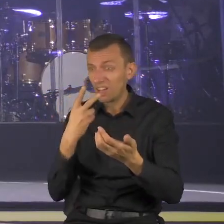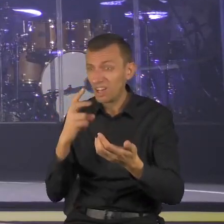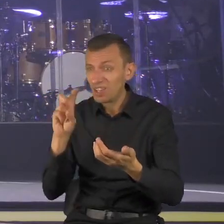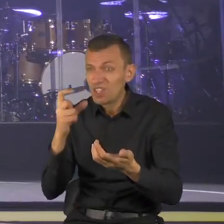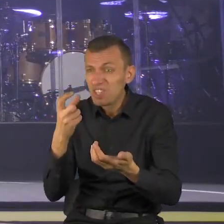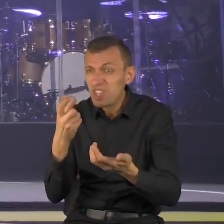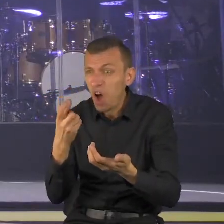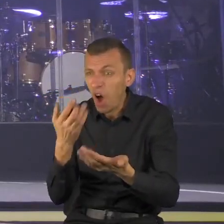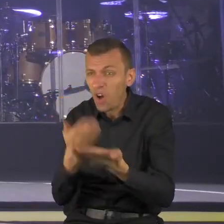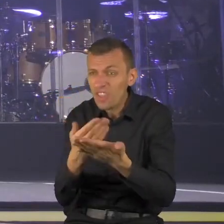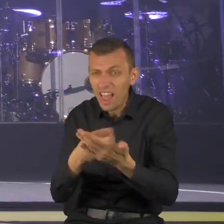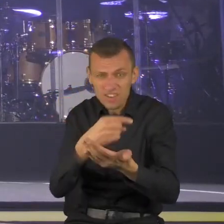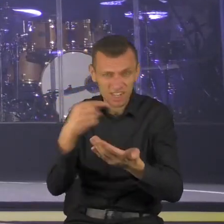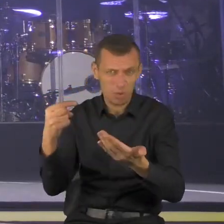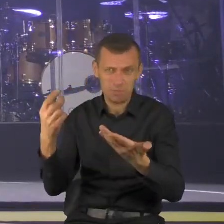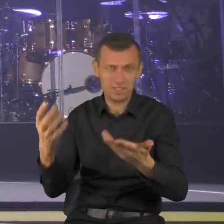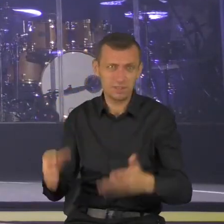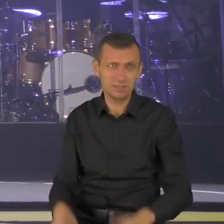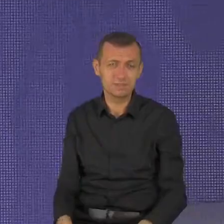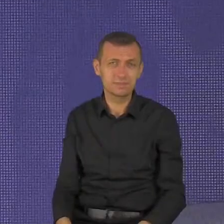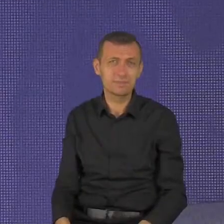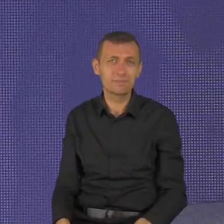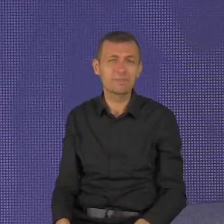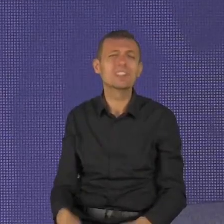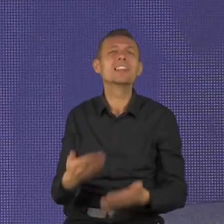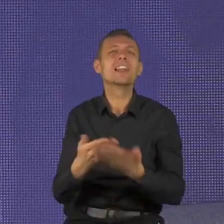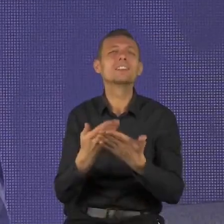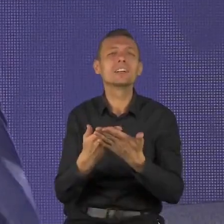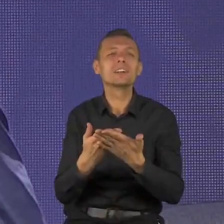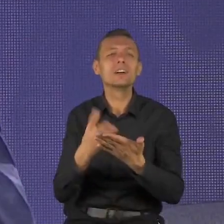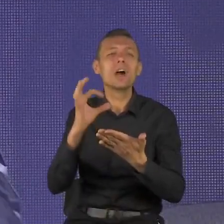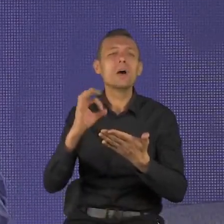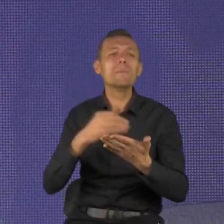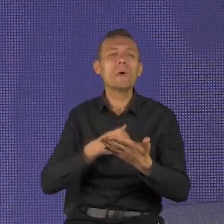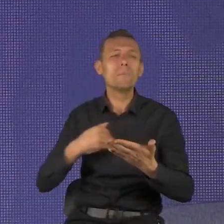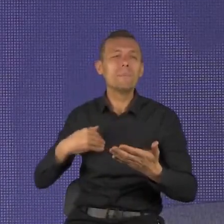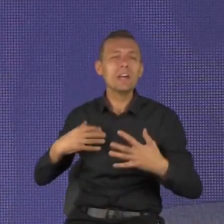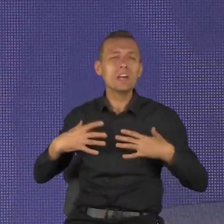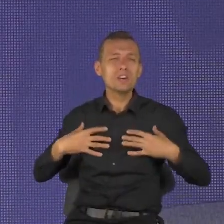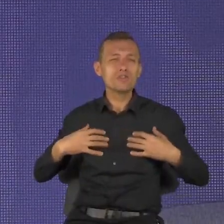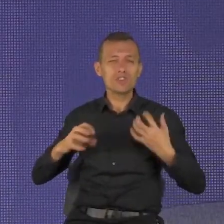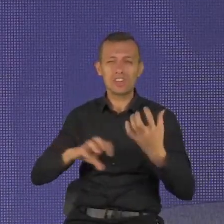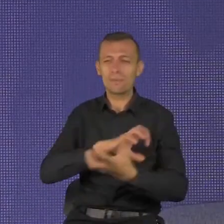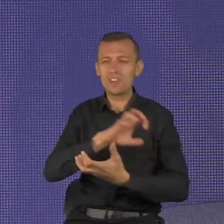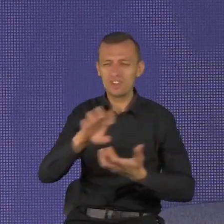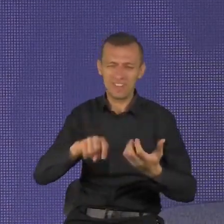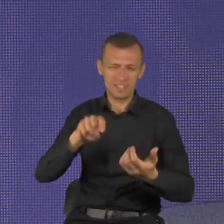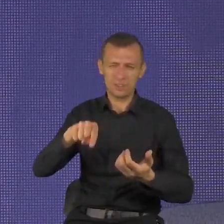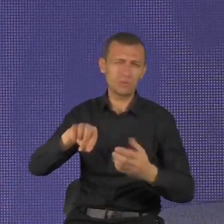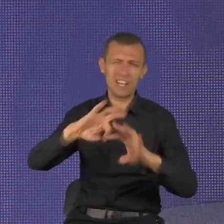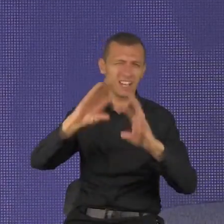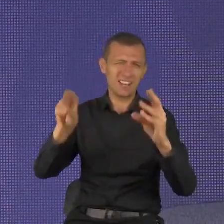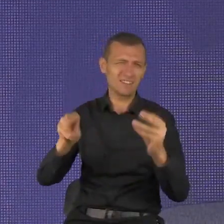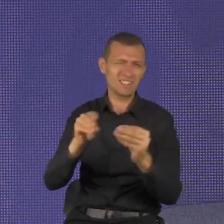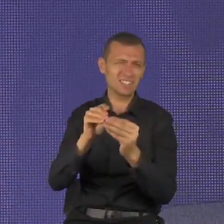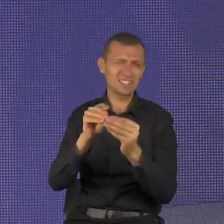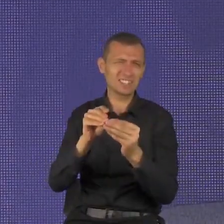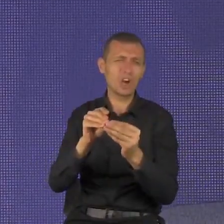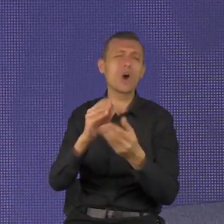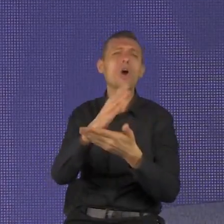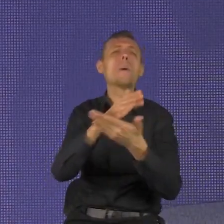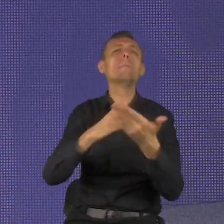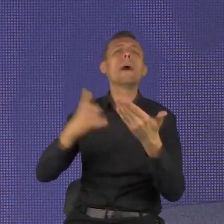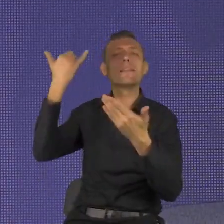I nic tutaj nie jest doskonałe. Nic. Potrzebujesz nauczyć się być szczęśliwy